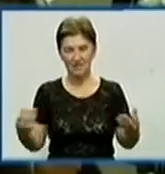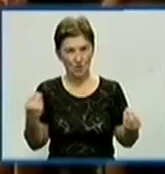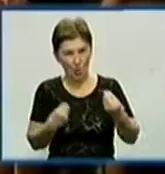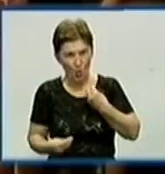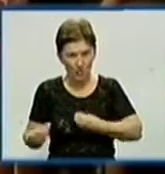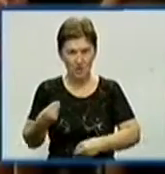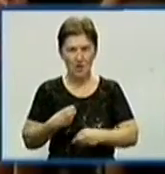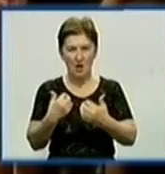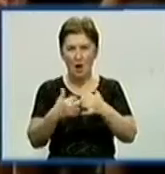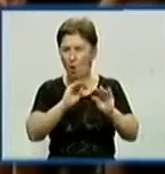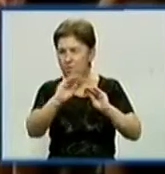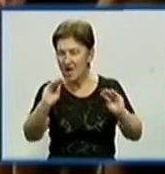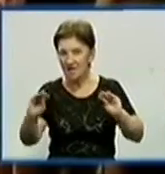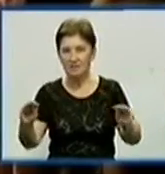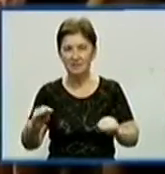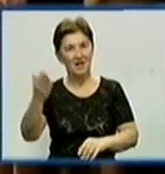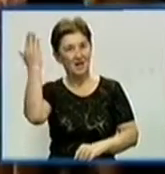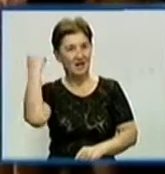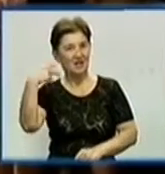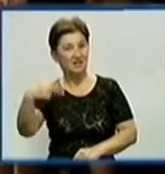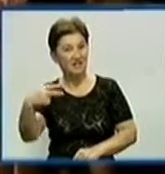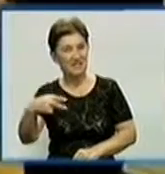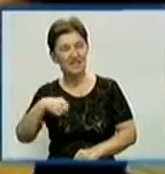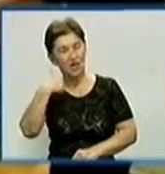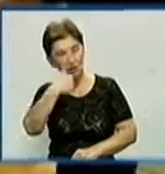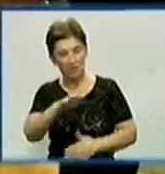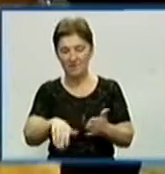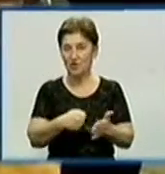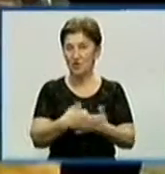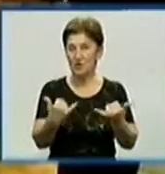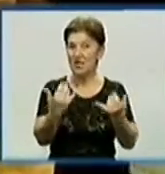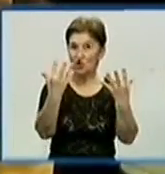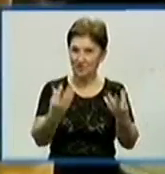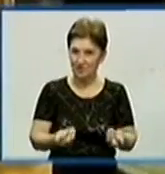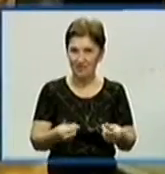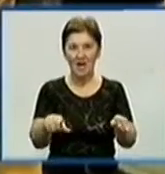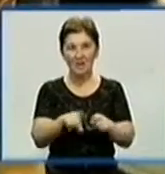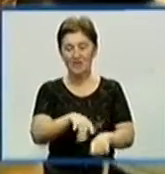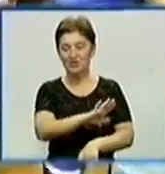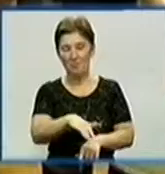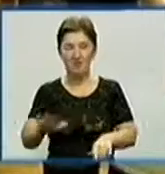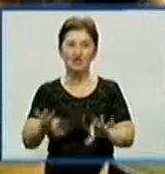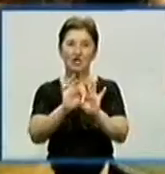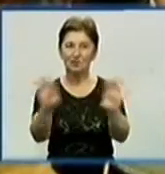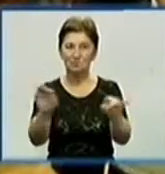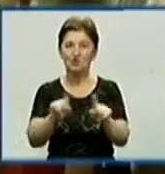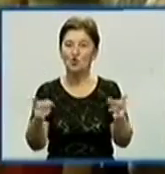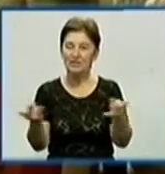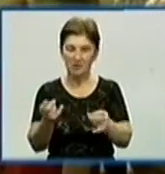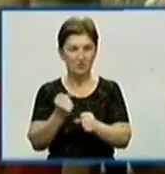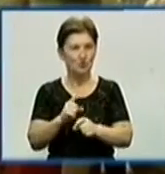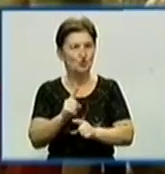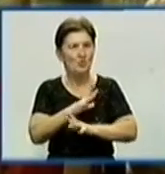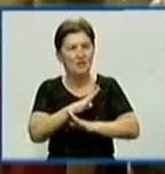обладнання рятувальників, починаючи від 20-х років минулого століття і до наших днів. Також малечі розповіли, що потрібно робити, аби уникнути